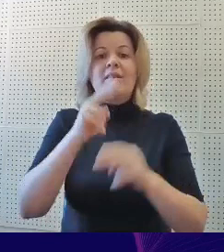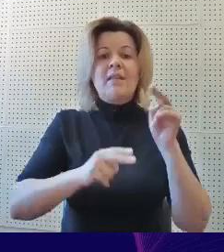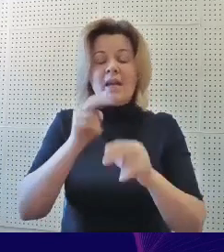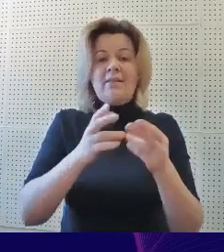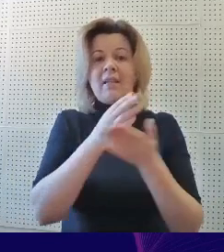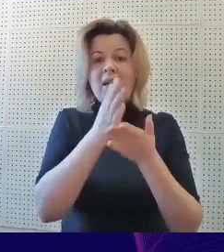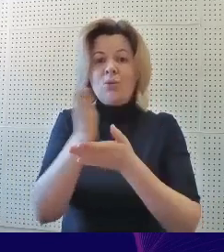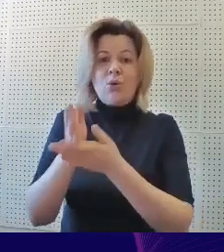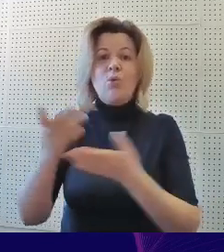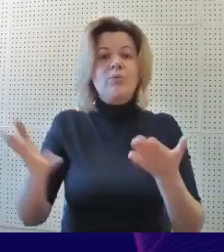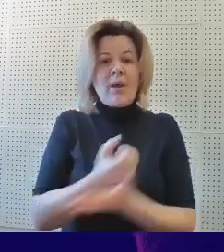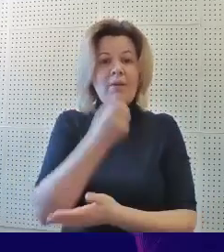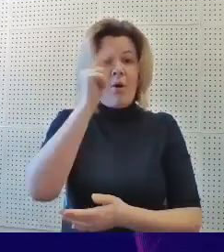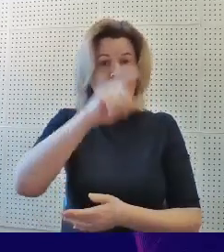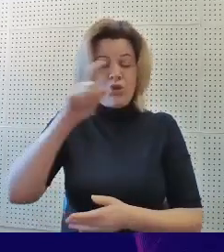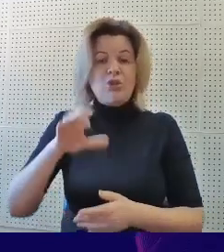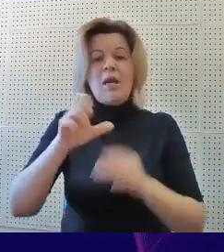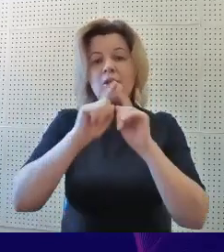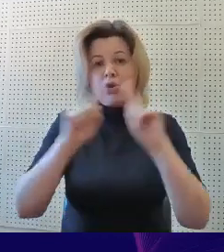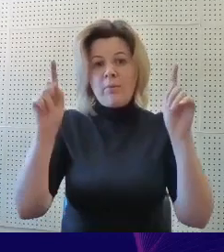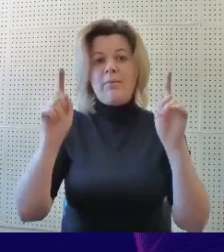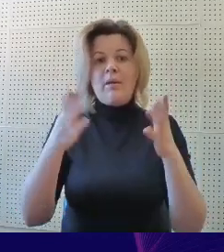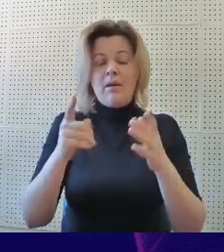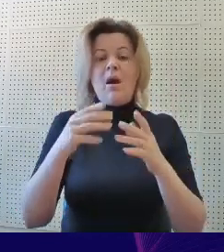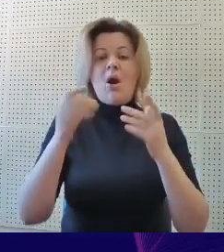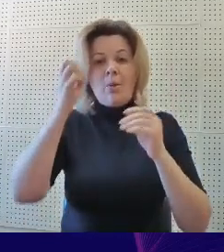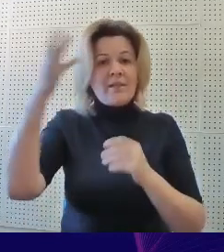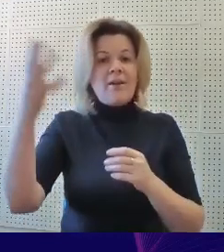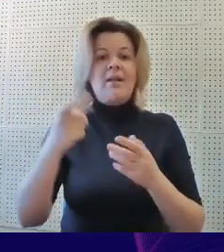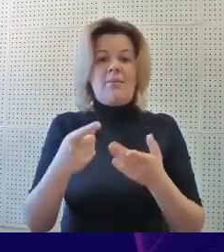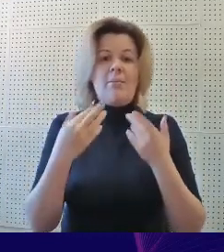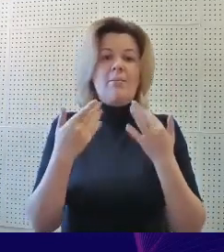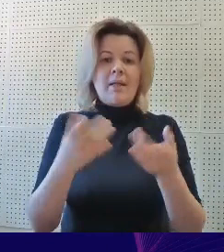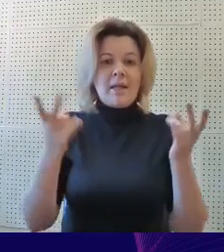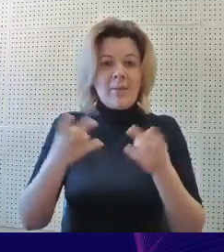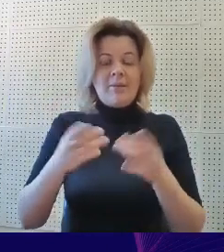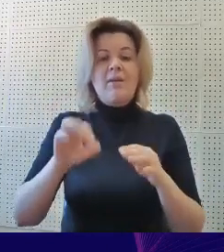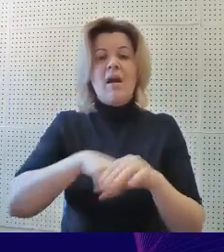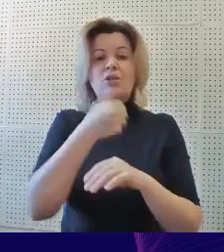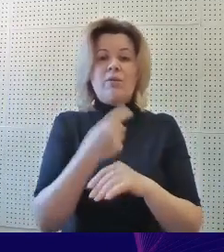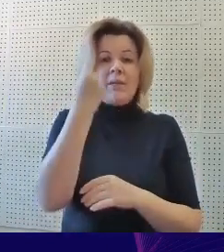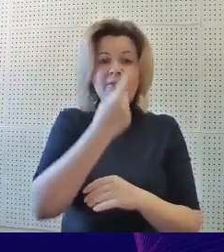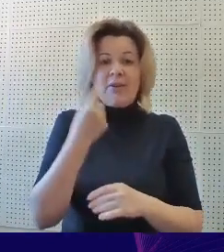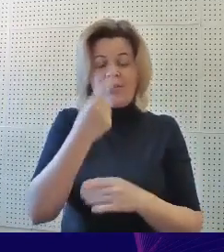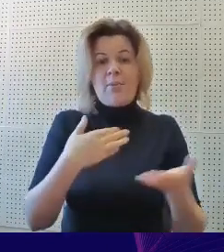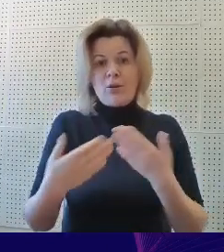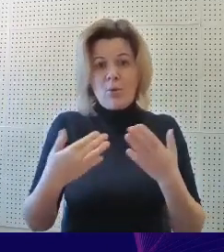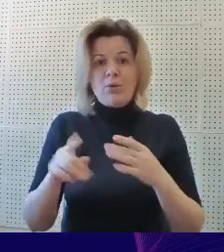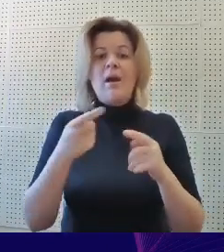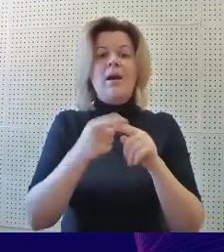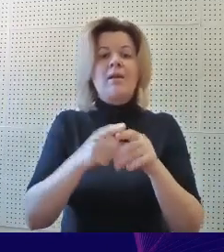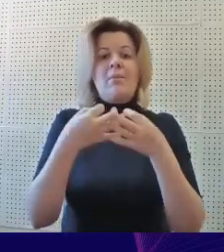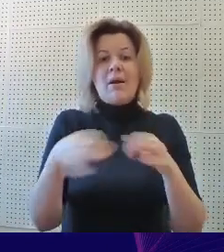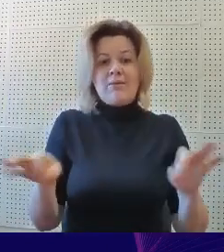траектории успеха обучающихся с особыми образовательными потребностями на основе персонифицированного подхода,